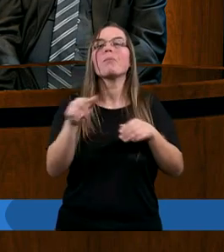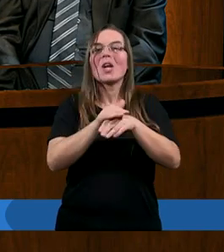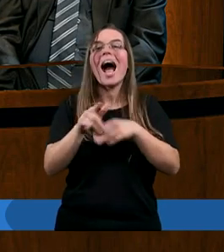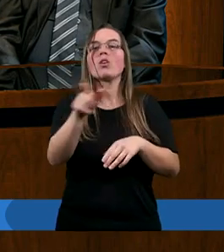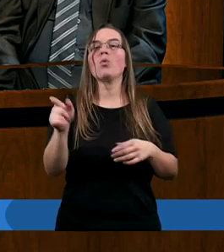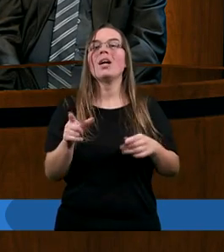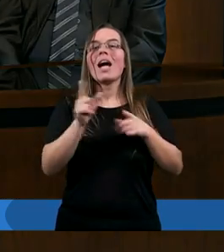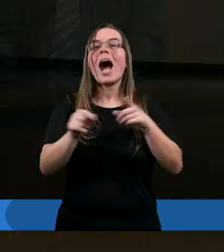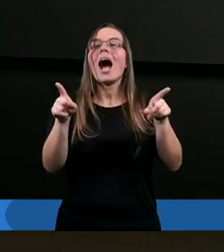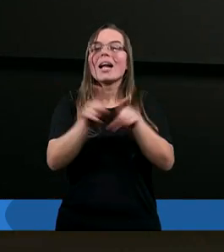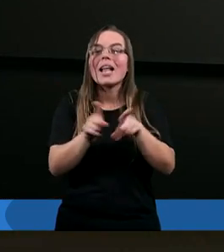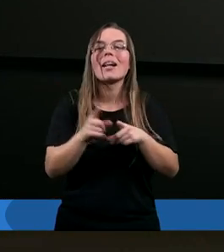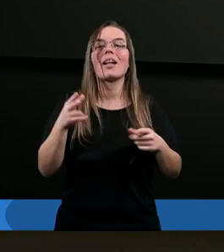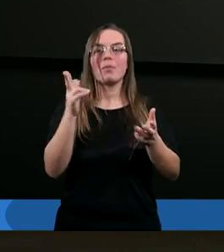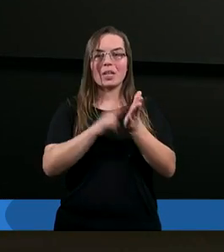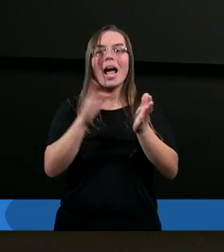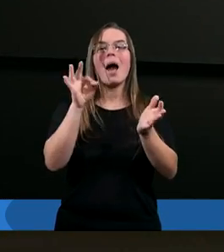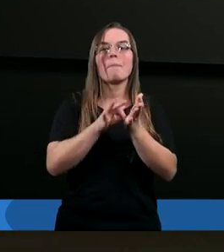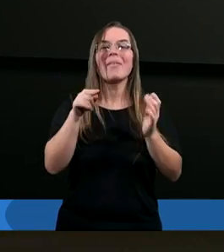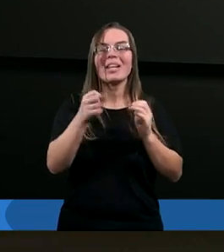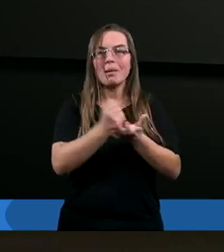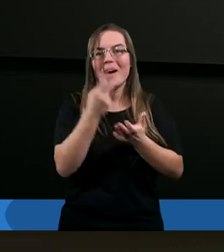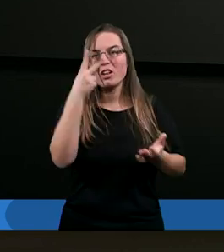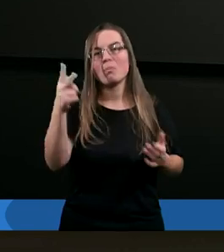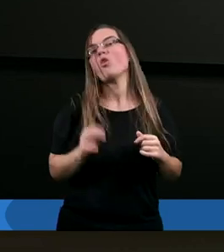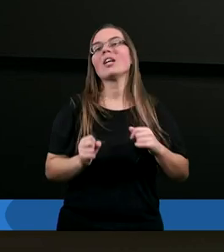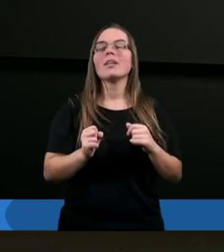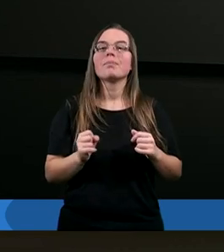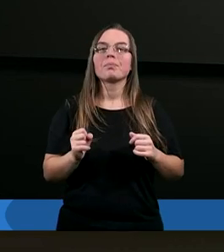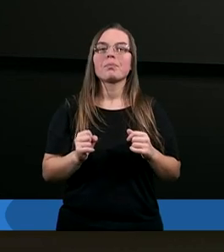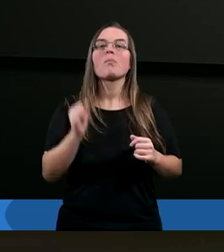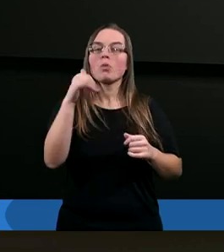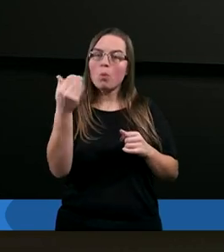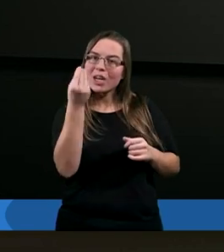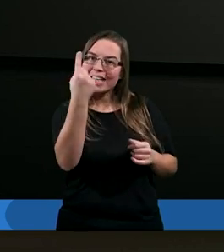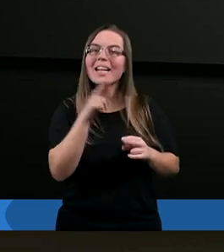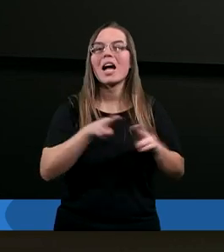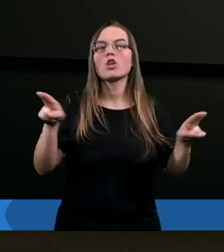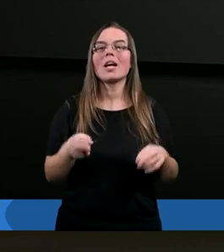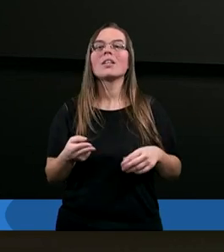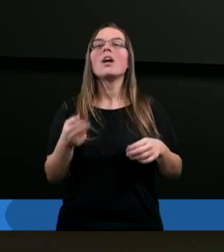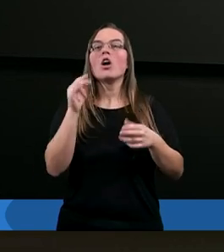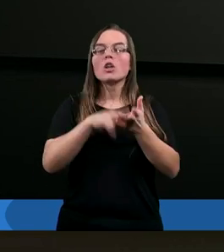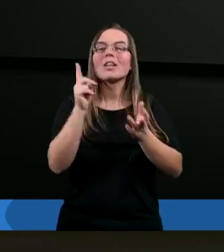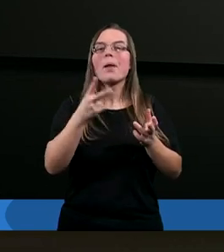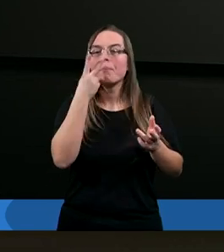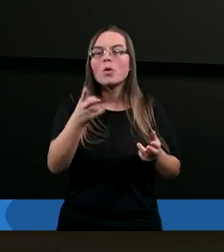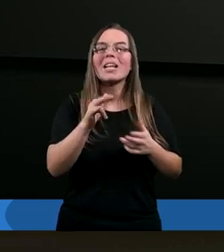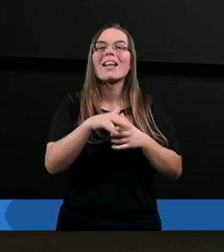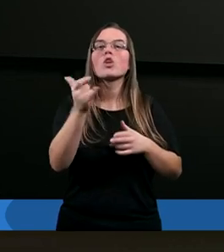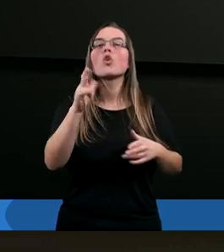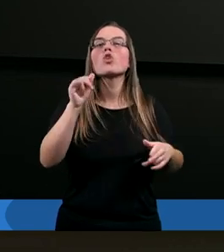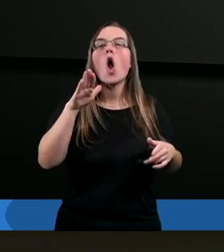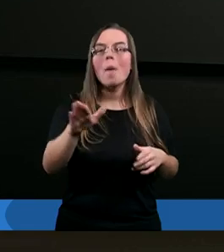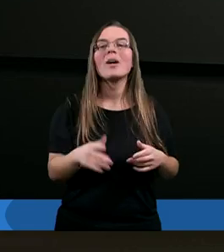ta cała elokwencja była po prostu na nic. I wydaje mi się też może jeszcze jedna rzecz, chociaż ona się nie zawsze sprawdza, ale Job